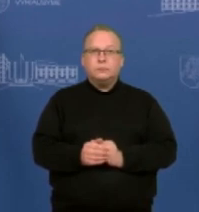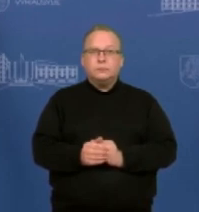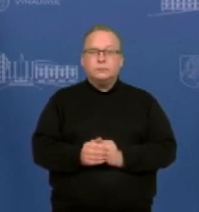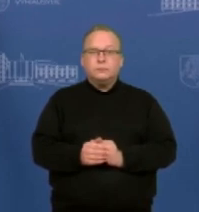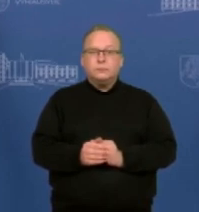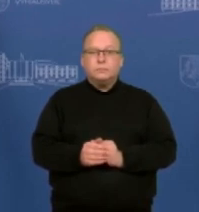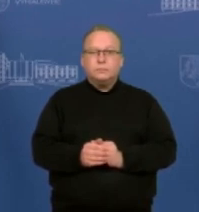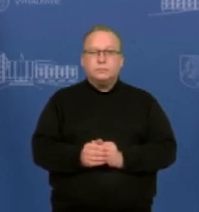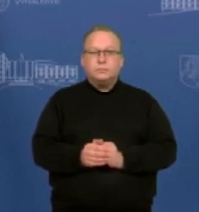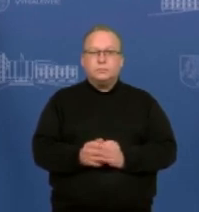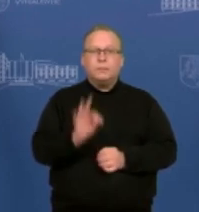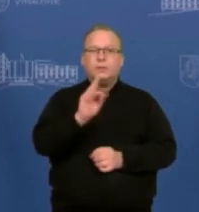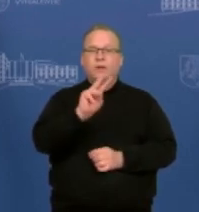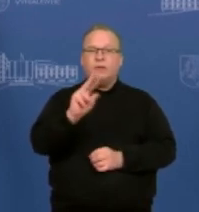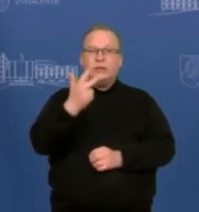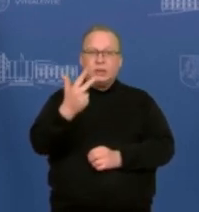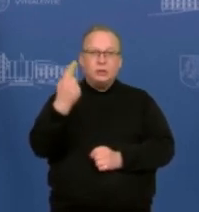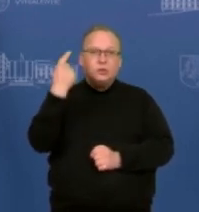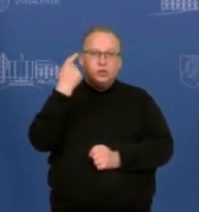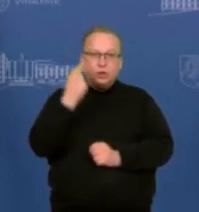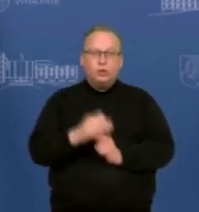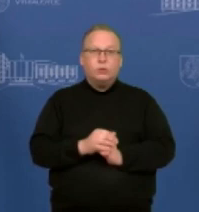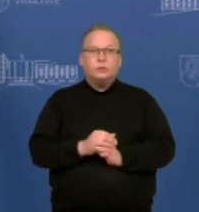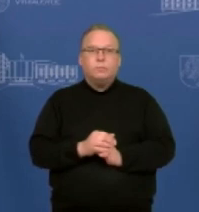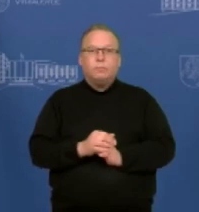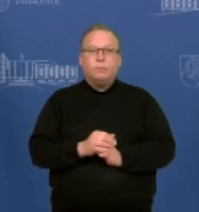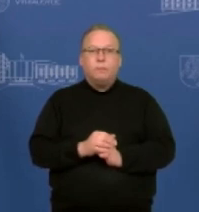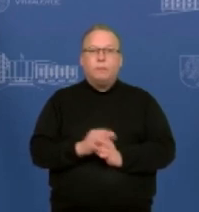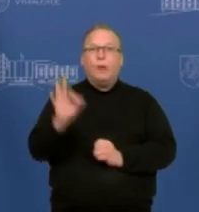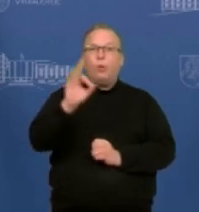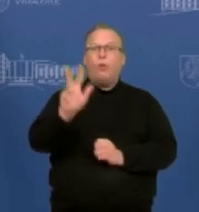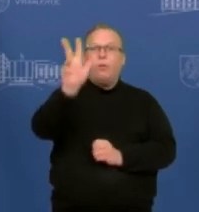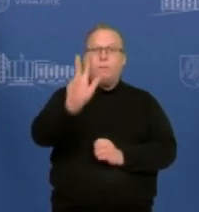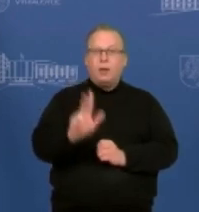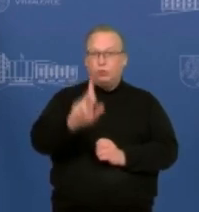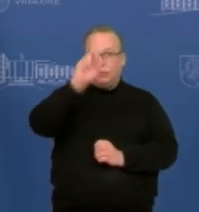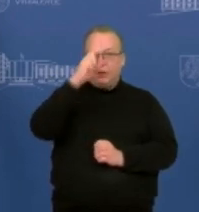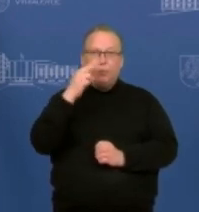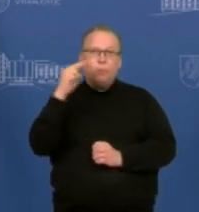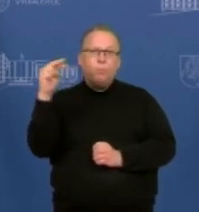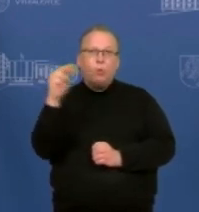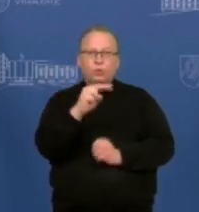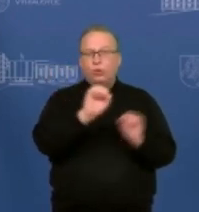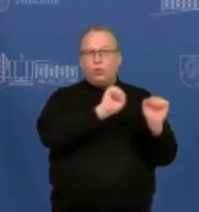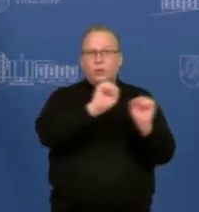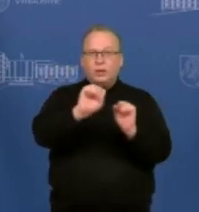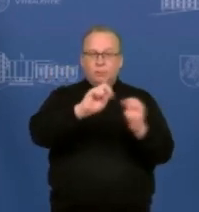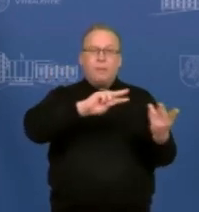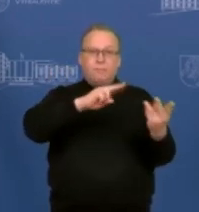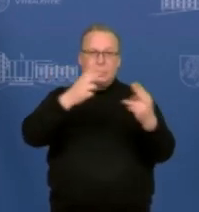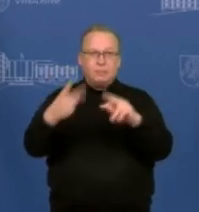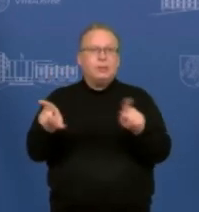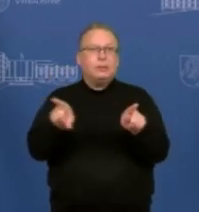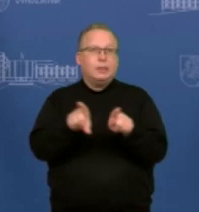Eglė, šiaip į TV3 žinio, susiminėt ministrą apie Baltijos šalių, kad požiūrėsi Baltijos šalių gynybą pasikeitę, ko